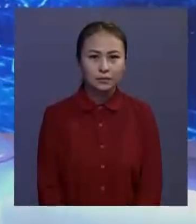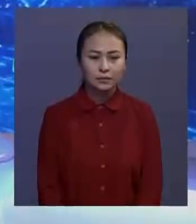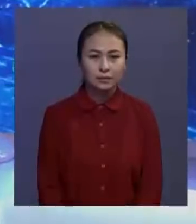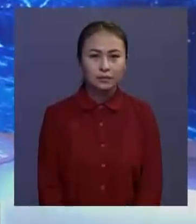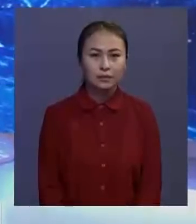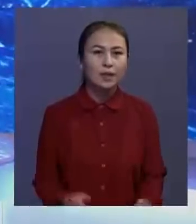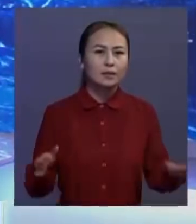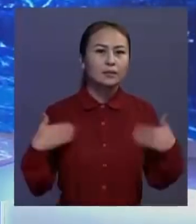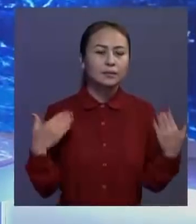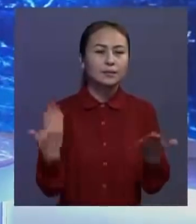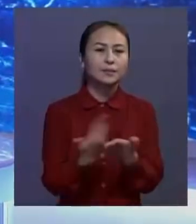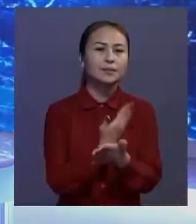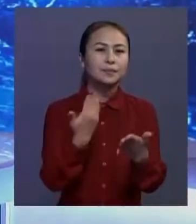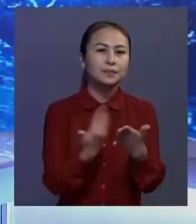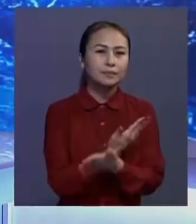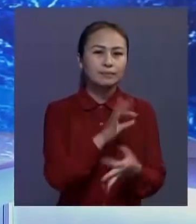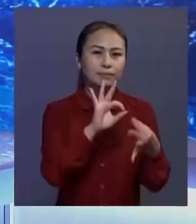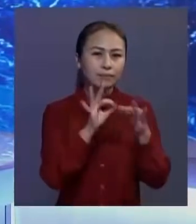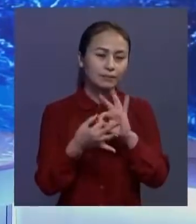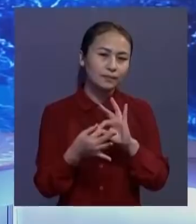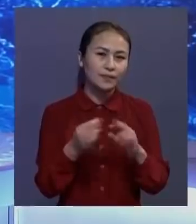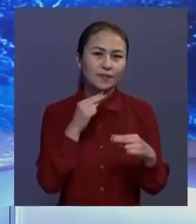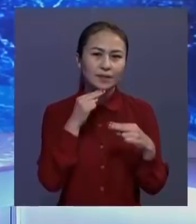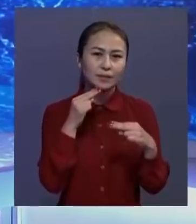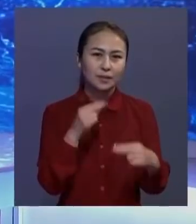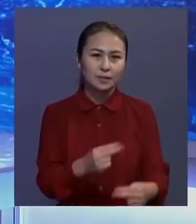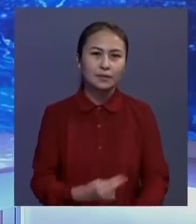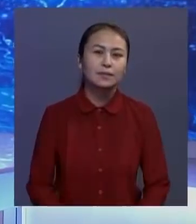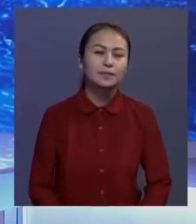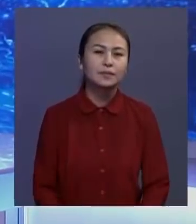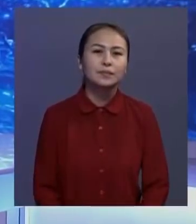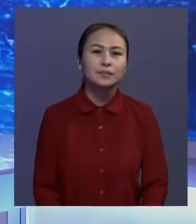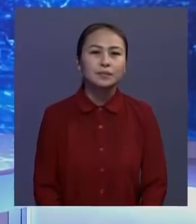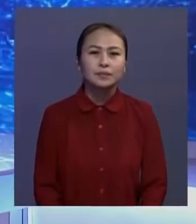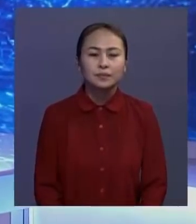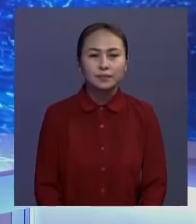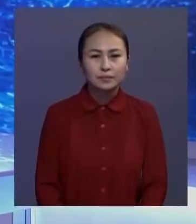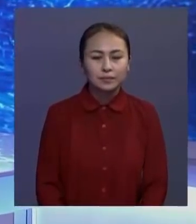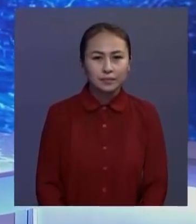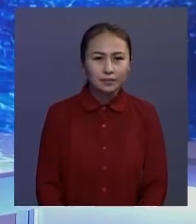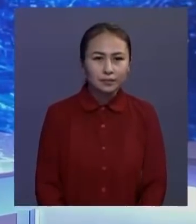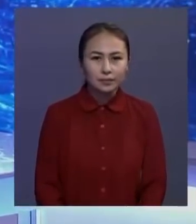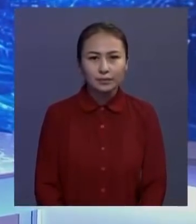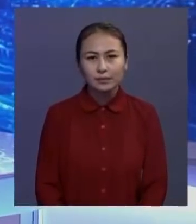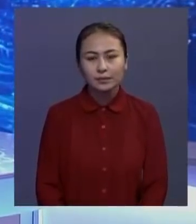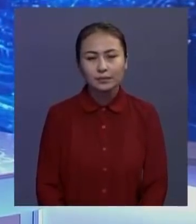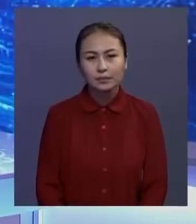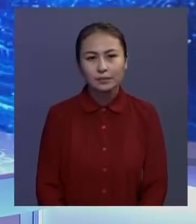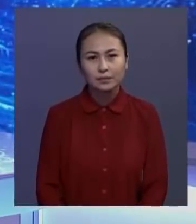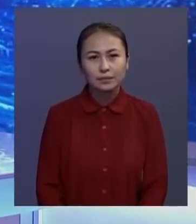Құрметті көрермен назарларыңызда жаңалықтар студиада Жамбыл Зинолла және Сурдаудар Машы әртпесім Жамбута Сәрсен Баева.